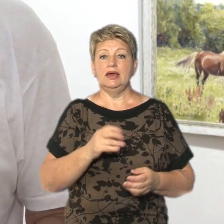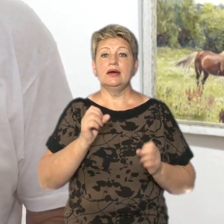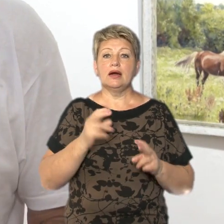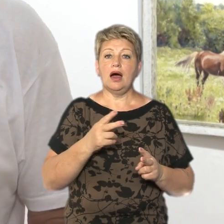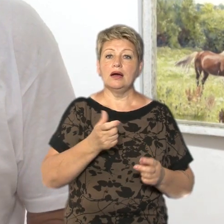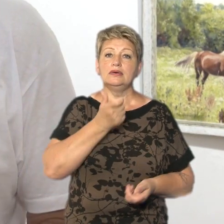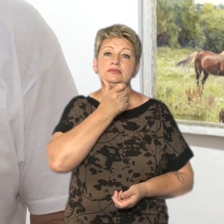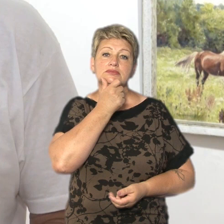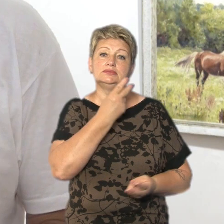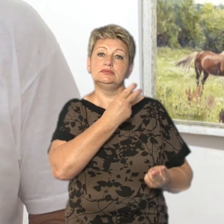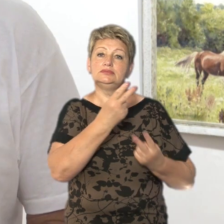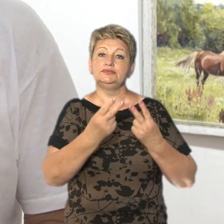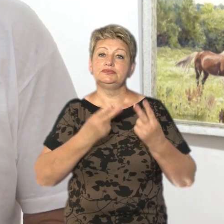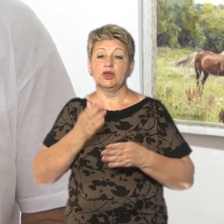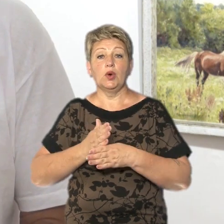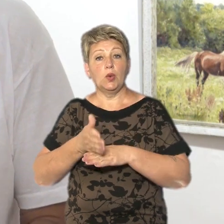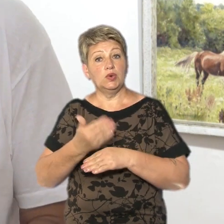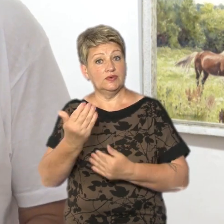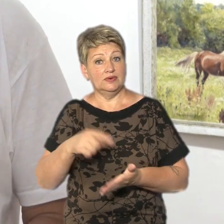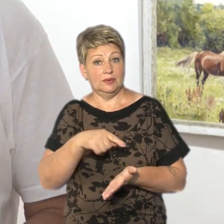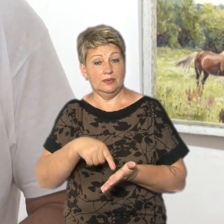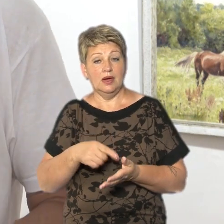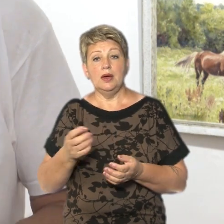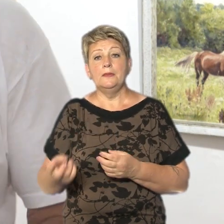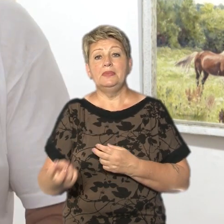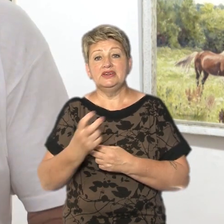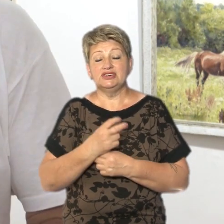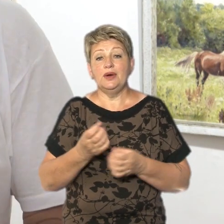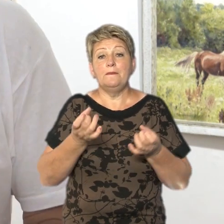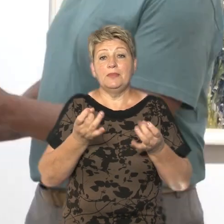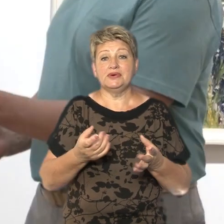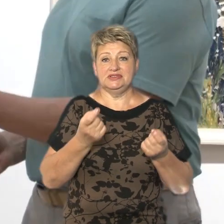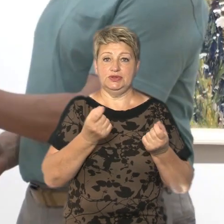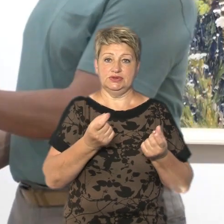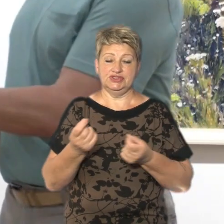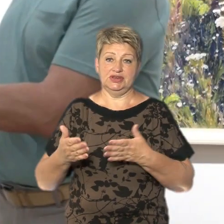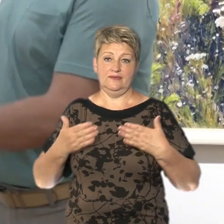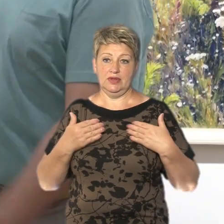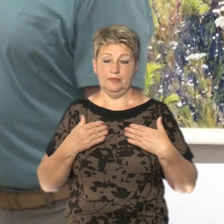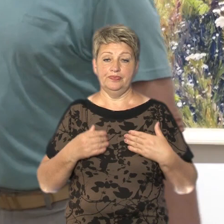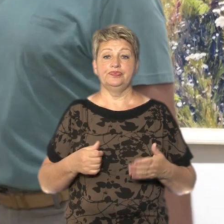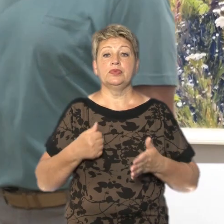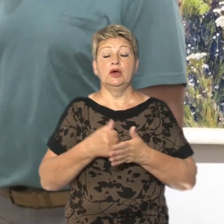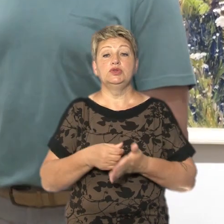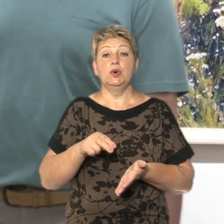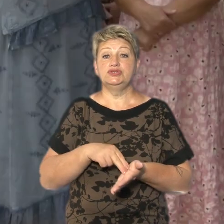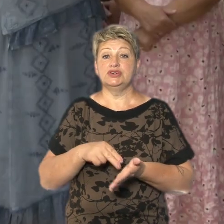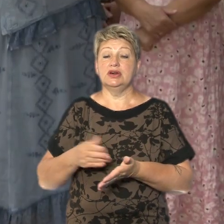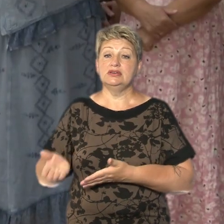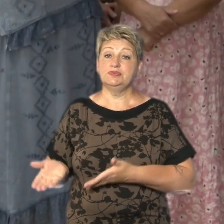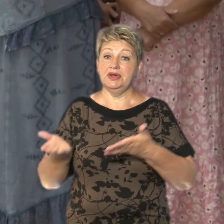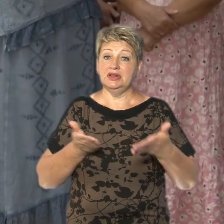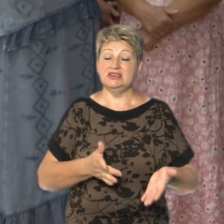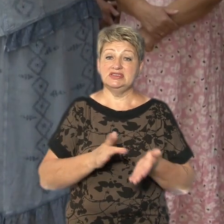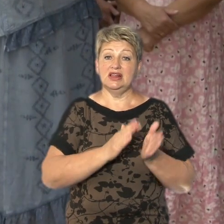мистецтво, як і гості вашого міста, щоб прийшли, просто трошечки відпочили. До Черкась митця запросила бібліотека імені Василя